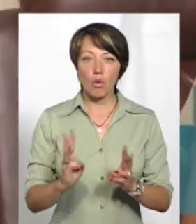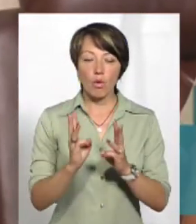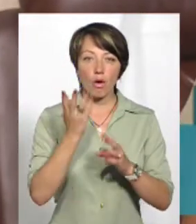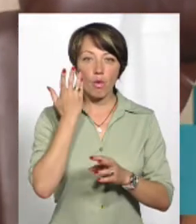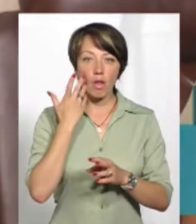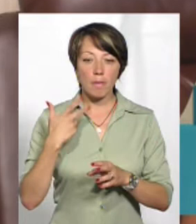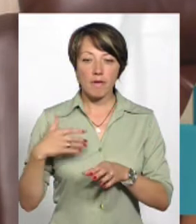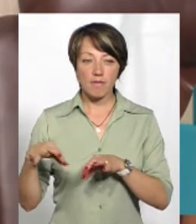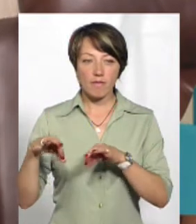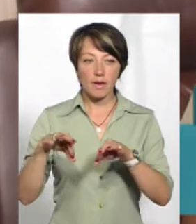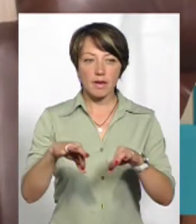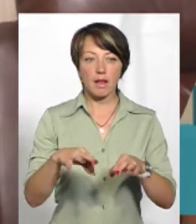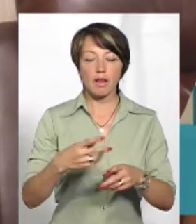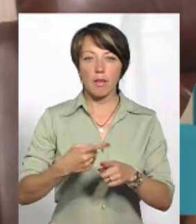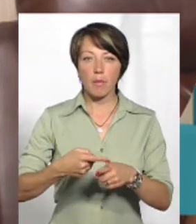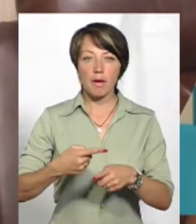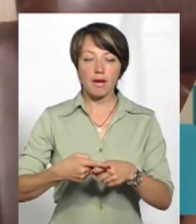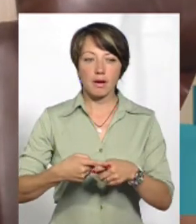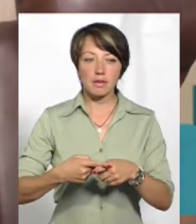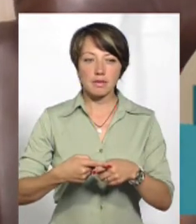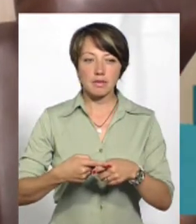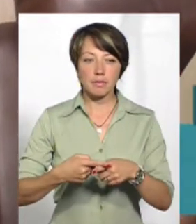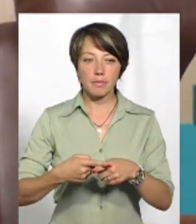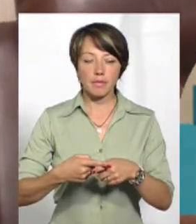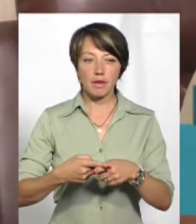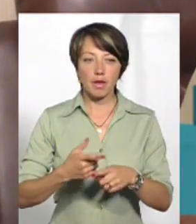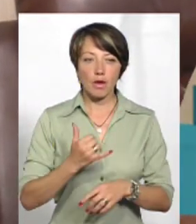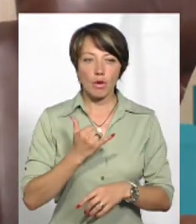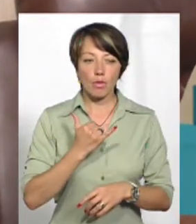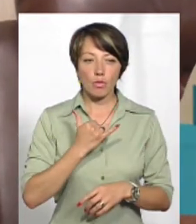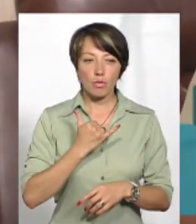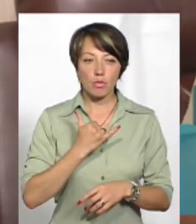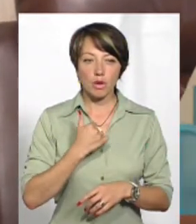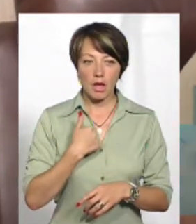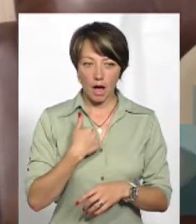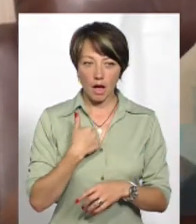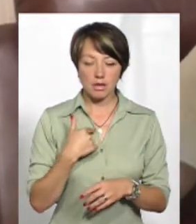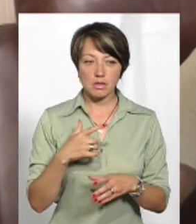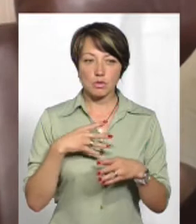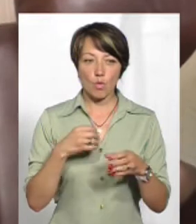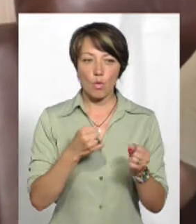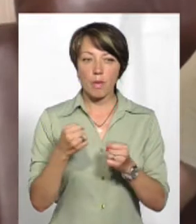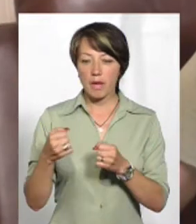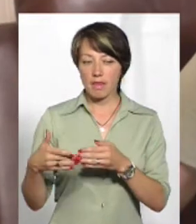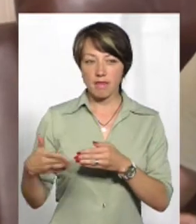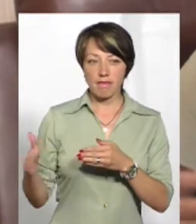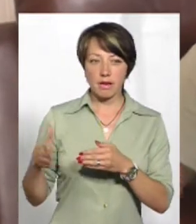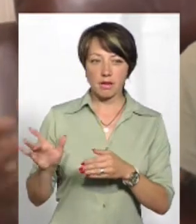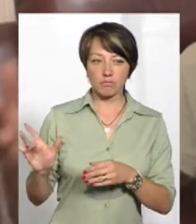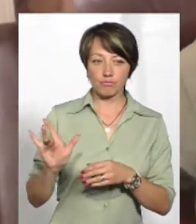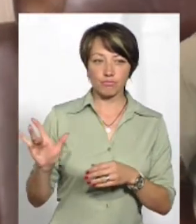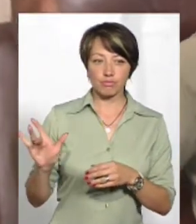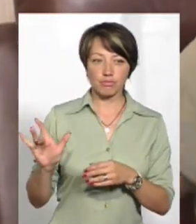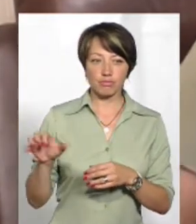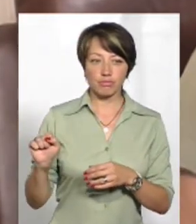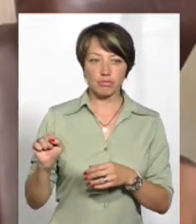на перехресті, а в мене, я з кулеметом, дверей бокових нема в бусіку,